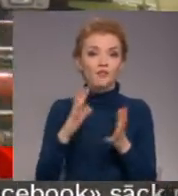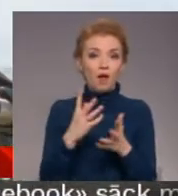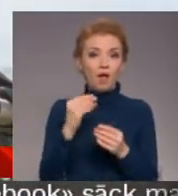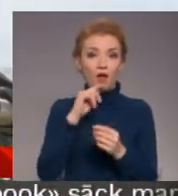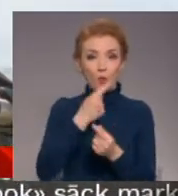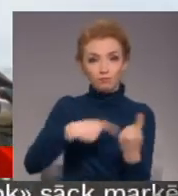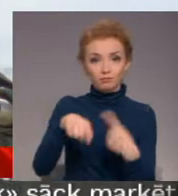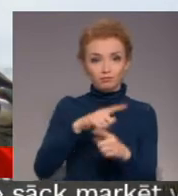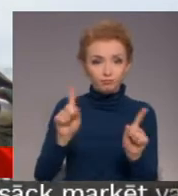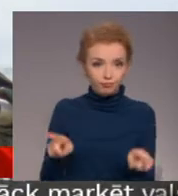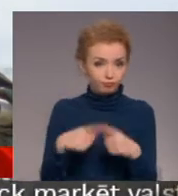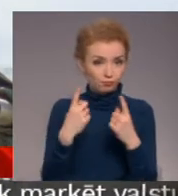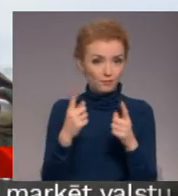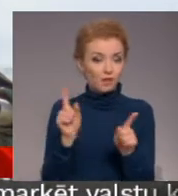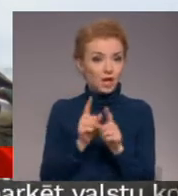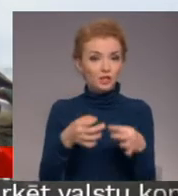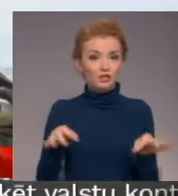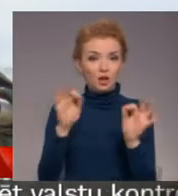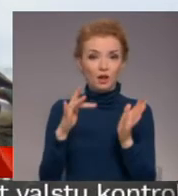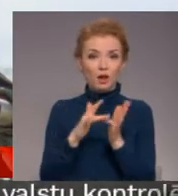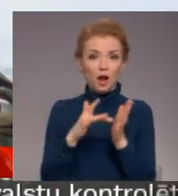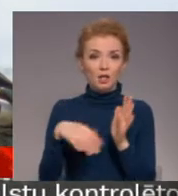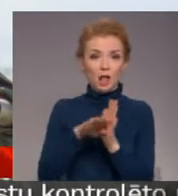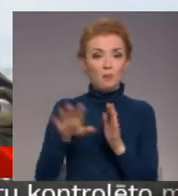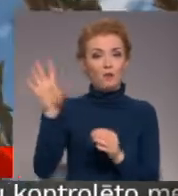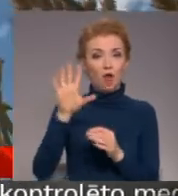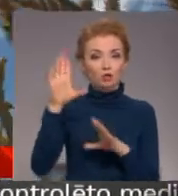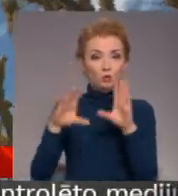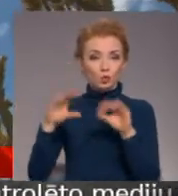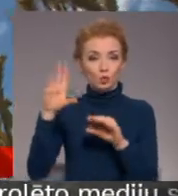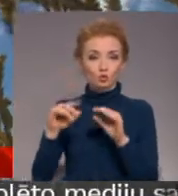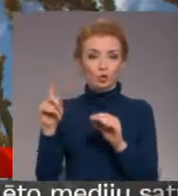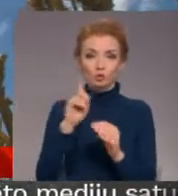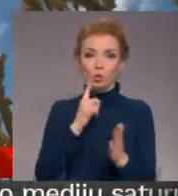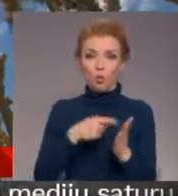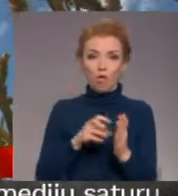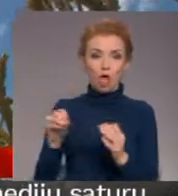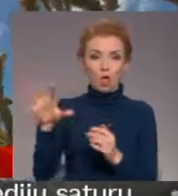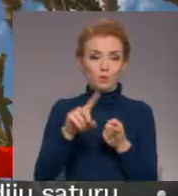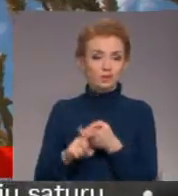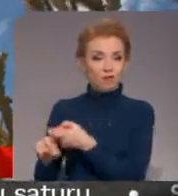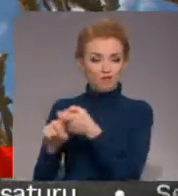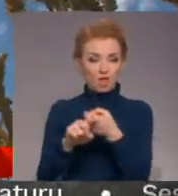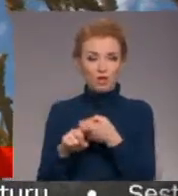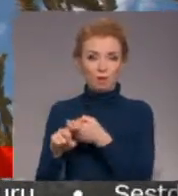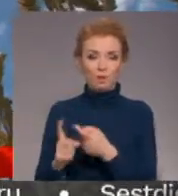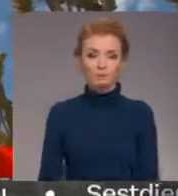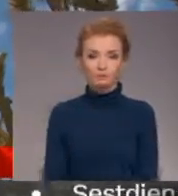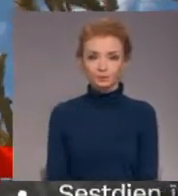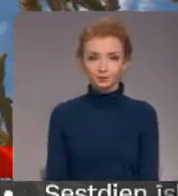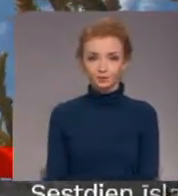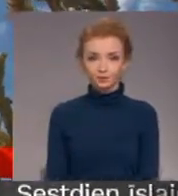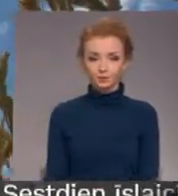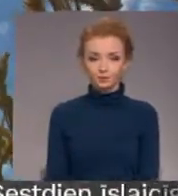krīzes. Tāpats svarīgi būšot, kādus nosacījums dalīja valstu budžetiem turpmākajos gados noteikts Eiropas Savienība. Māžs klūgi, Valša Pīciks,